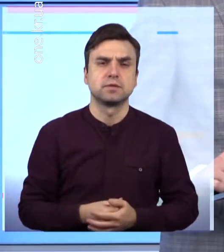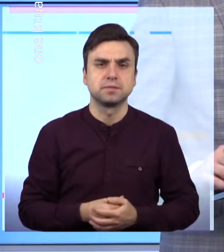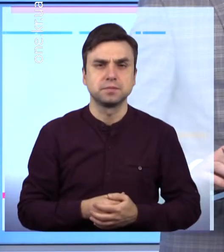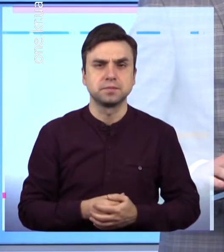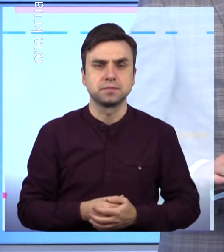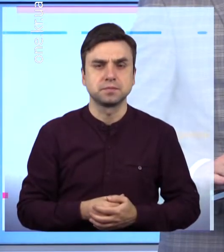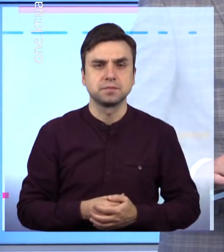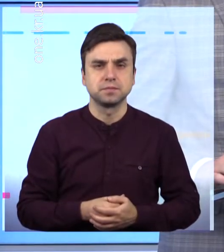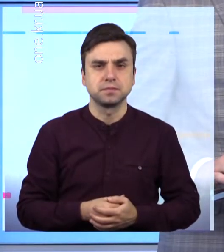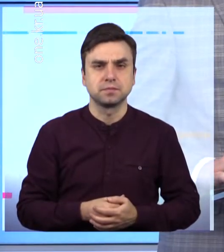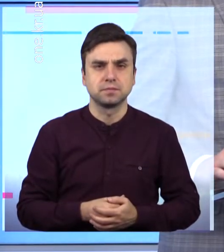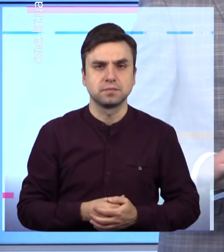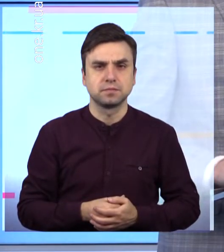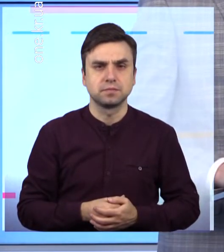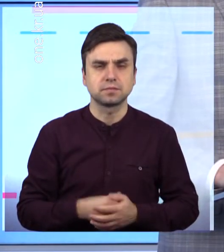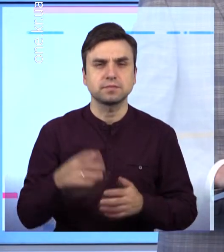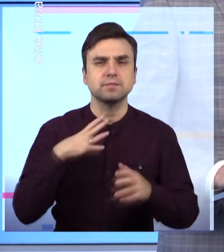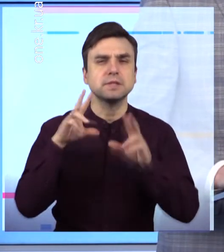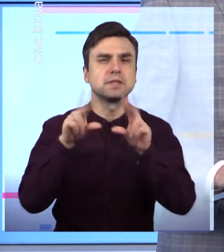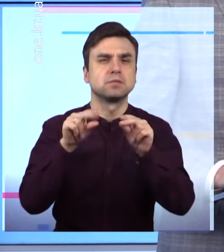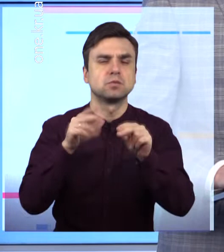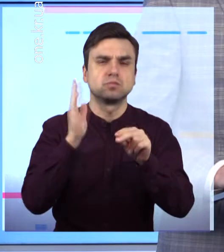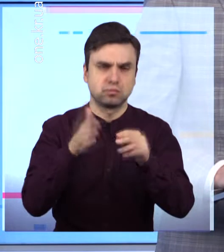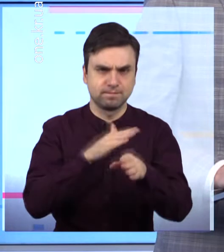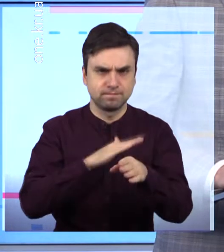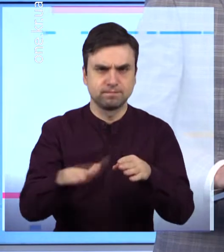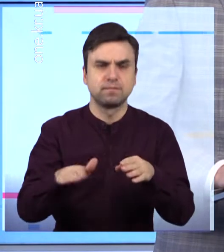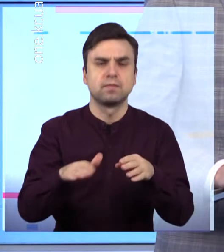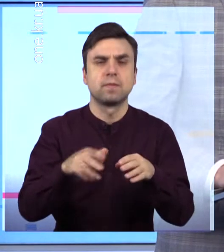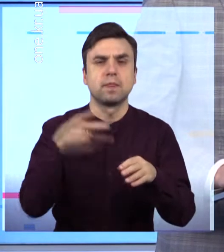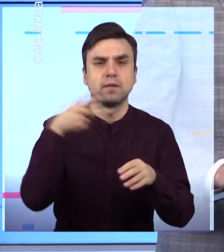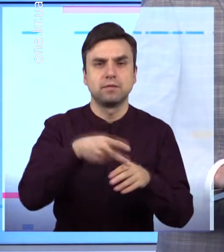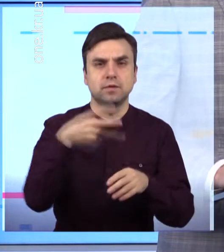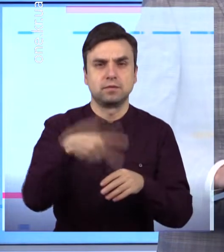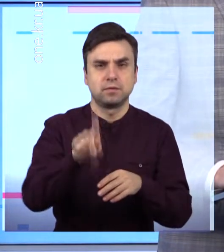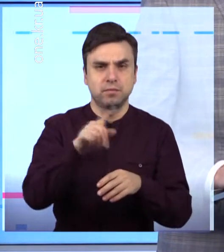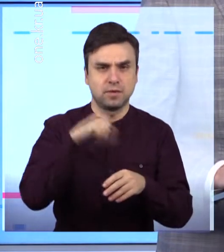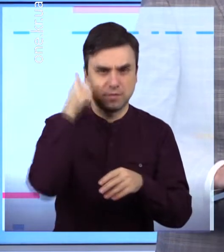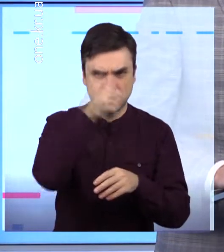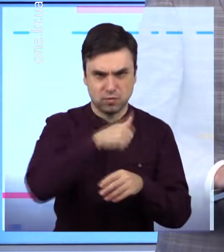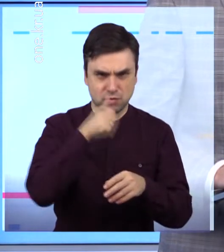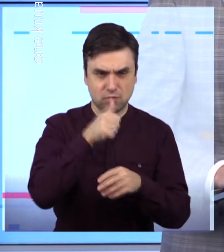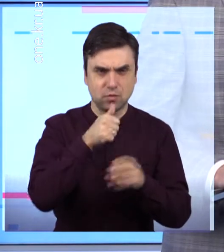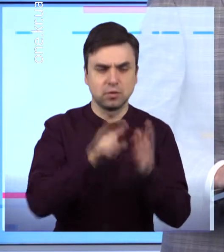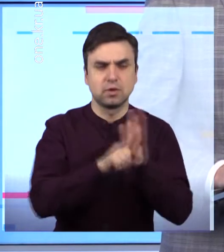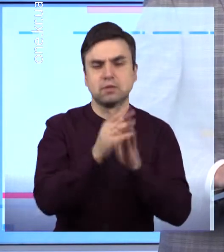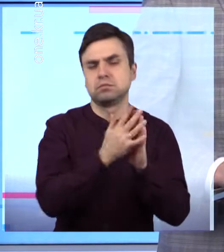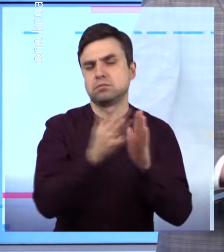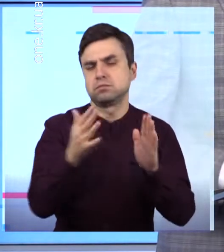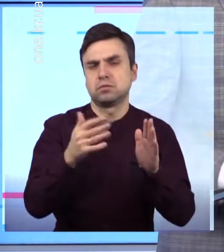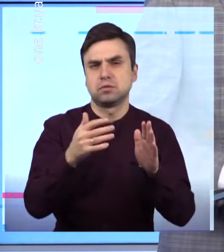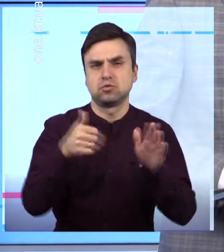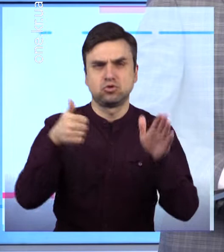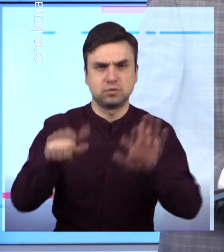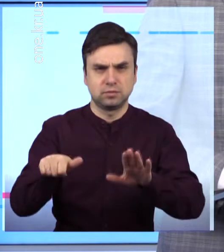Обіця не буде виконано вже у першому півріччі 2021 року Після проходження всіх регуляторних процедур У